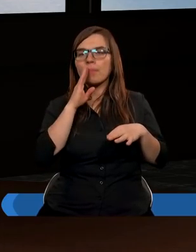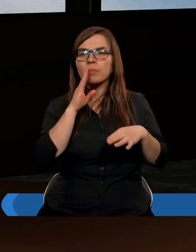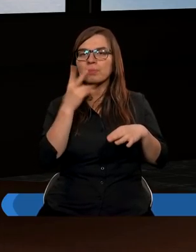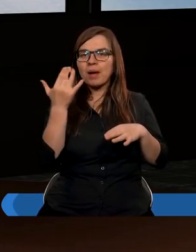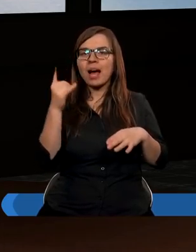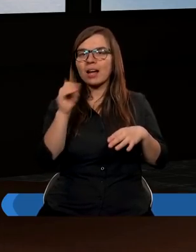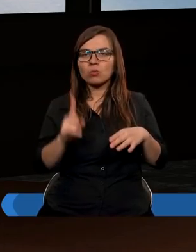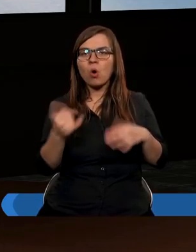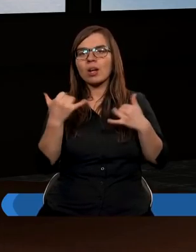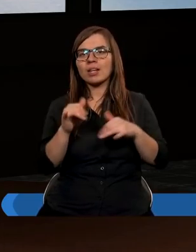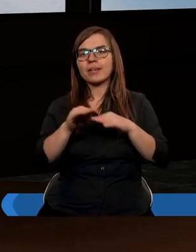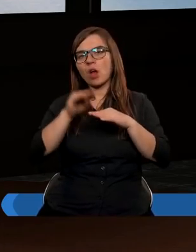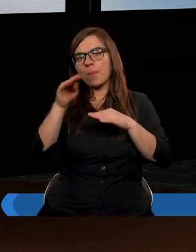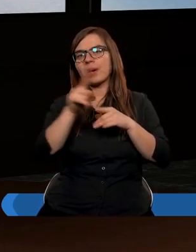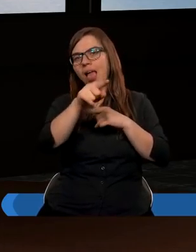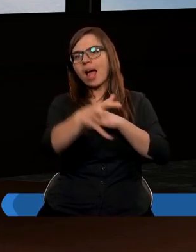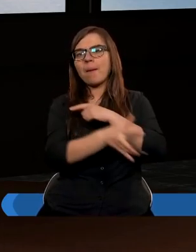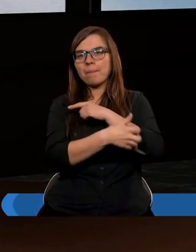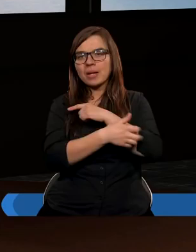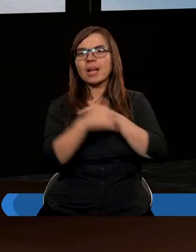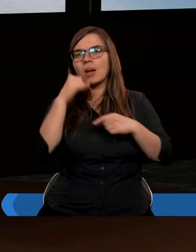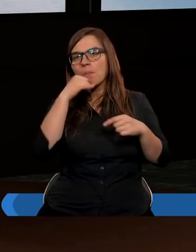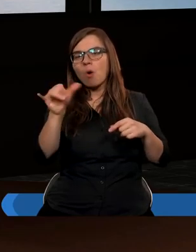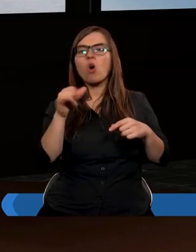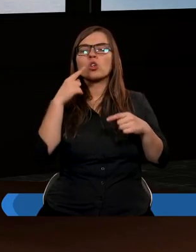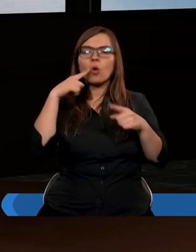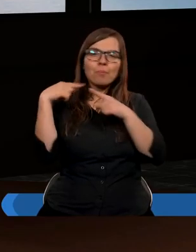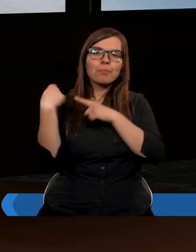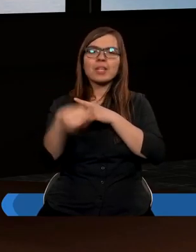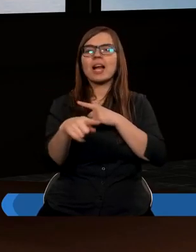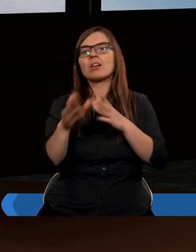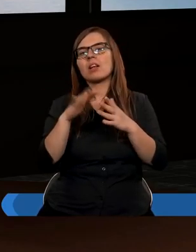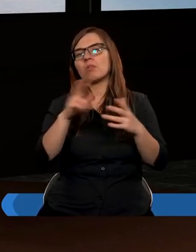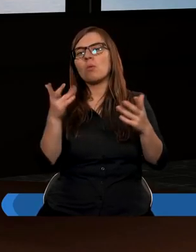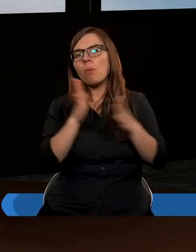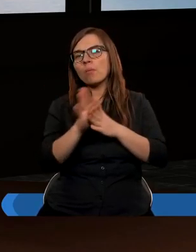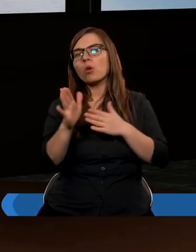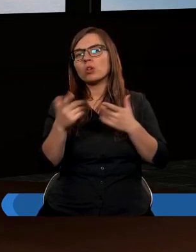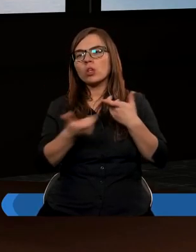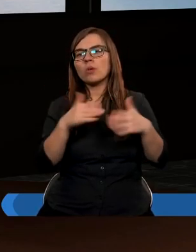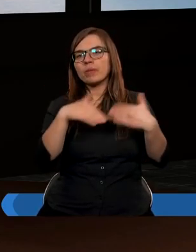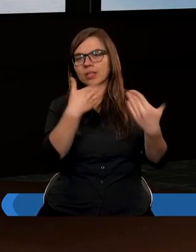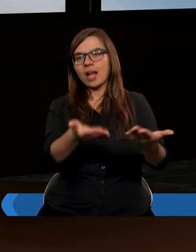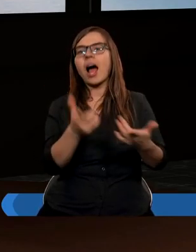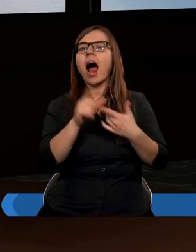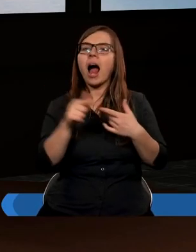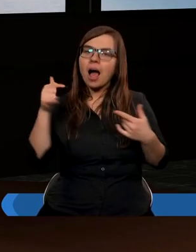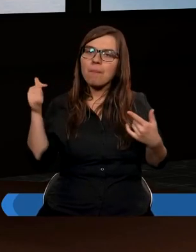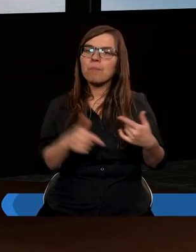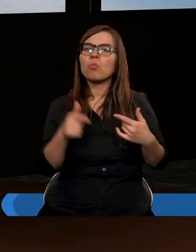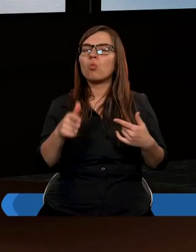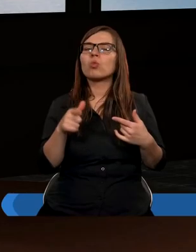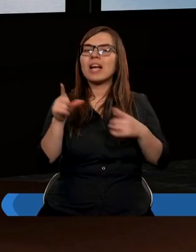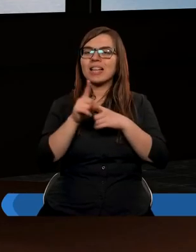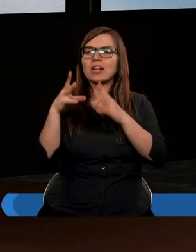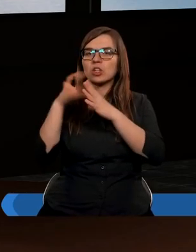parę złotych wziąć i czy to pocztą przesłać, czy po prostu dać, nie? A nie to